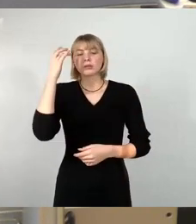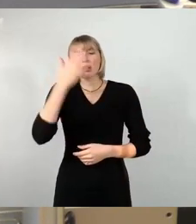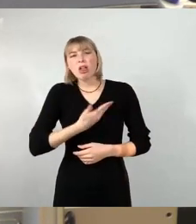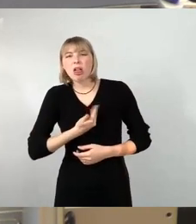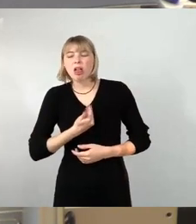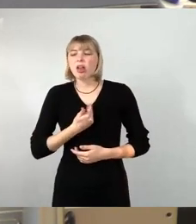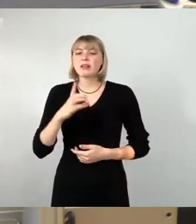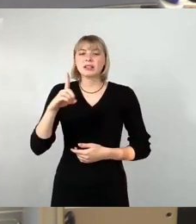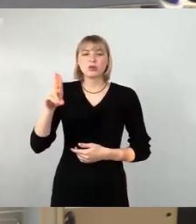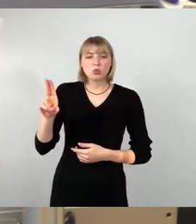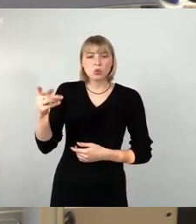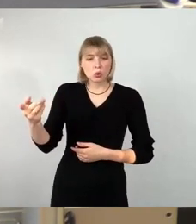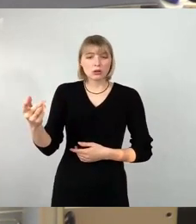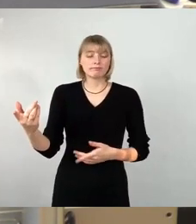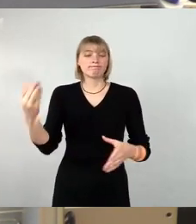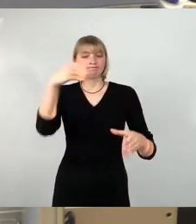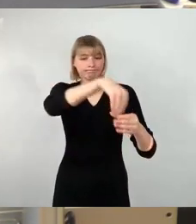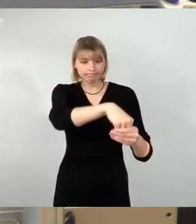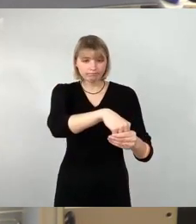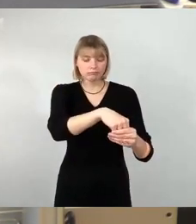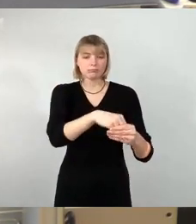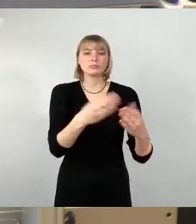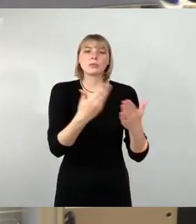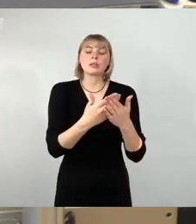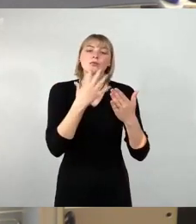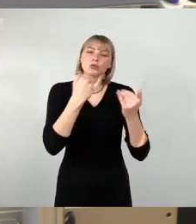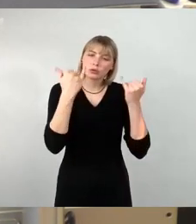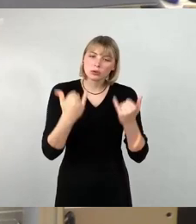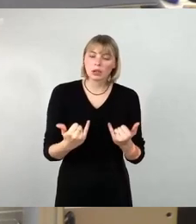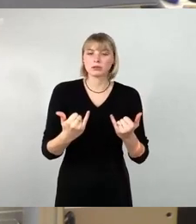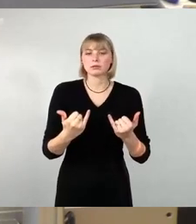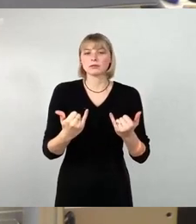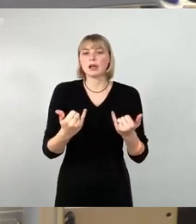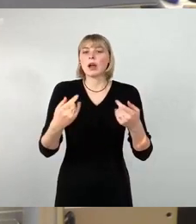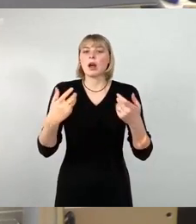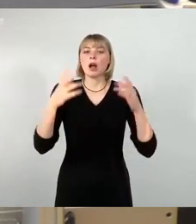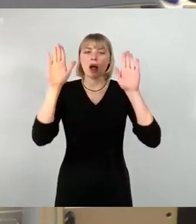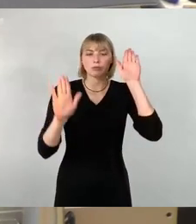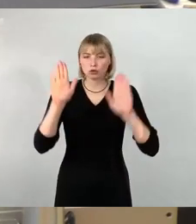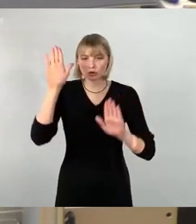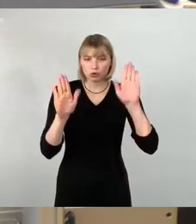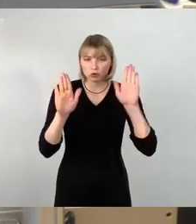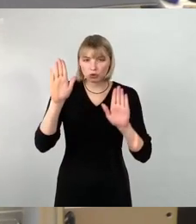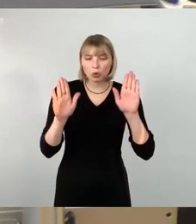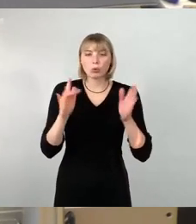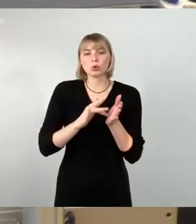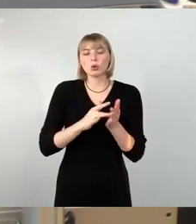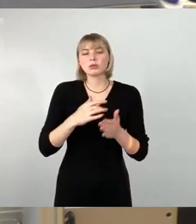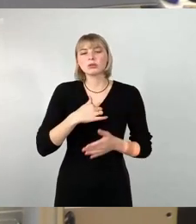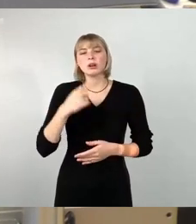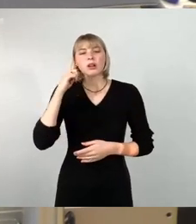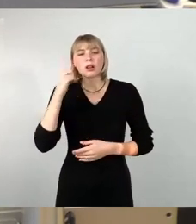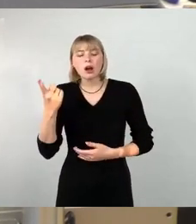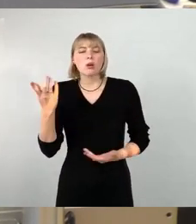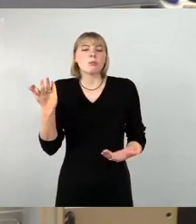wollen wir hier heute zur Abstimmung stellen, denn wir denken schon, dass dieses eben ein sehr ausgewogener